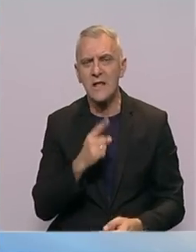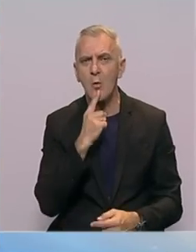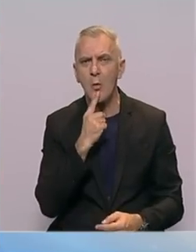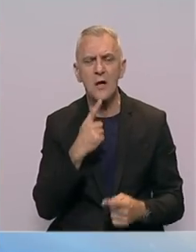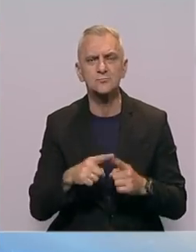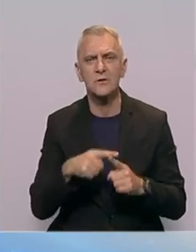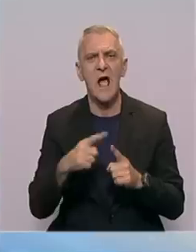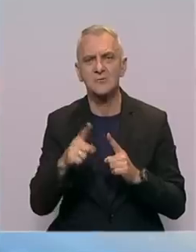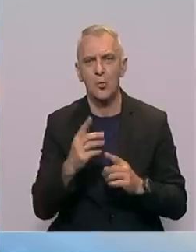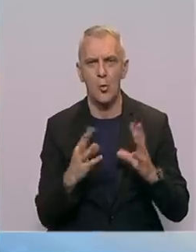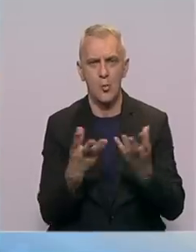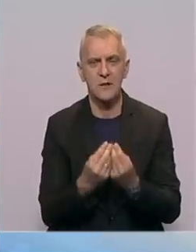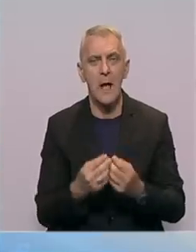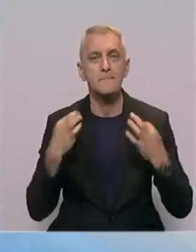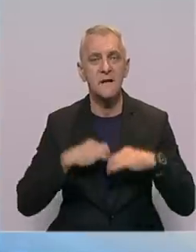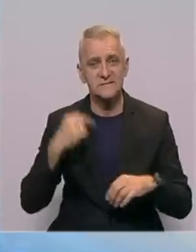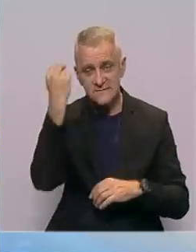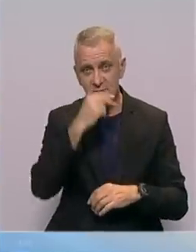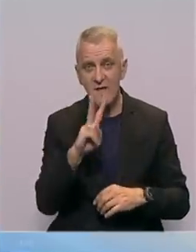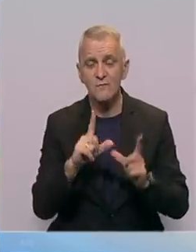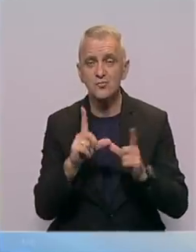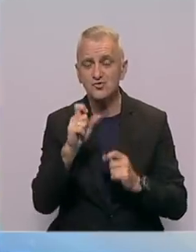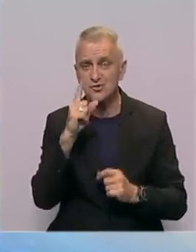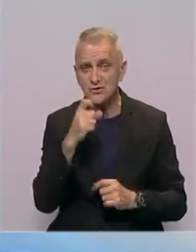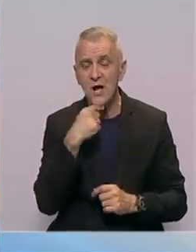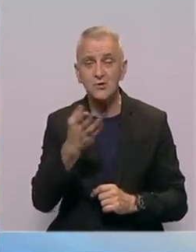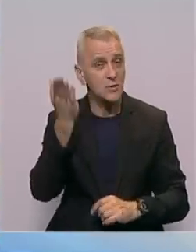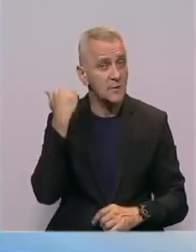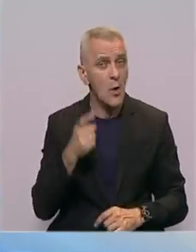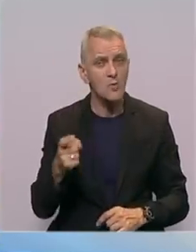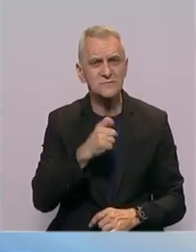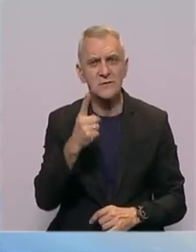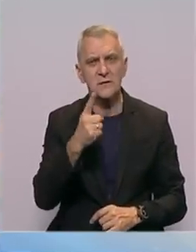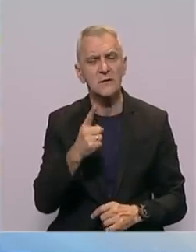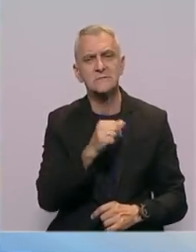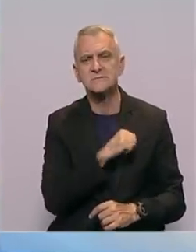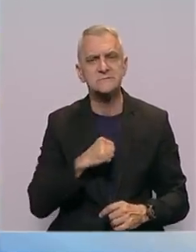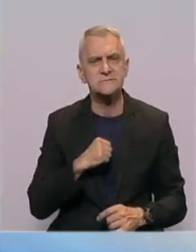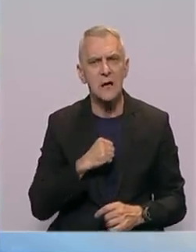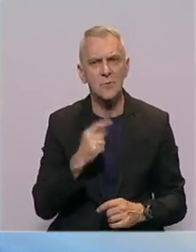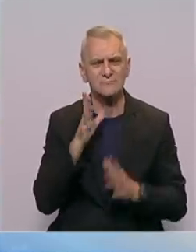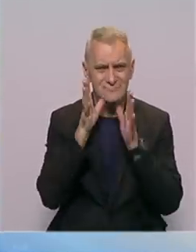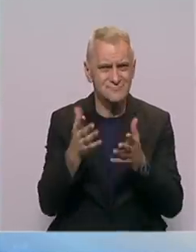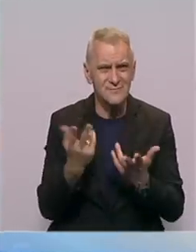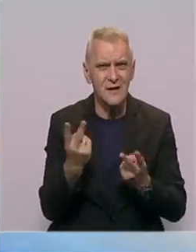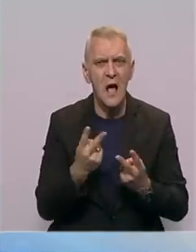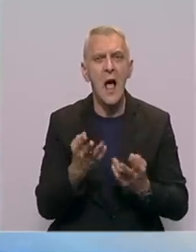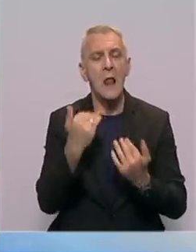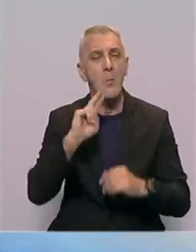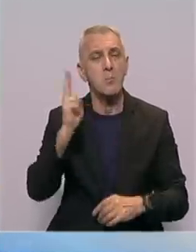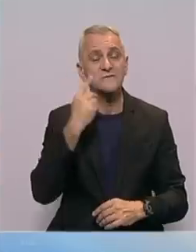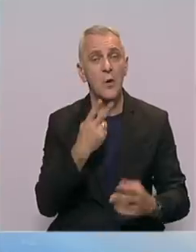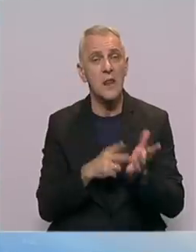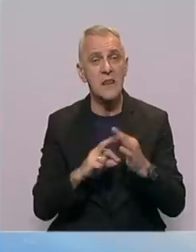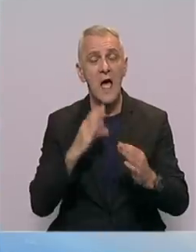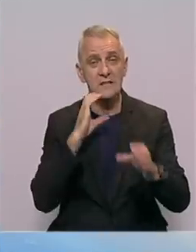povod ukupljanja. Predsjednik Srbije Aleksandar Vučić rekao je ranije da organizatori zaslužuju samo prezir, ali je pozvao na